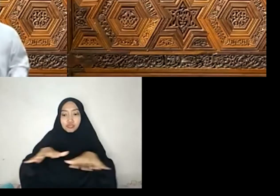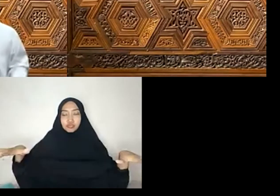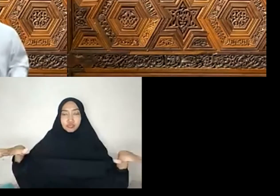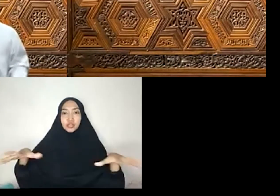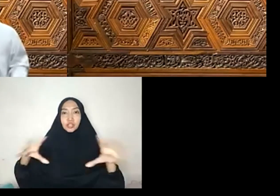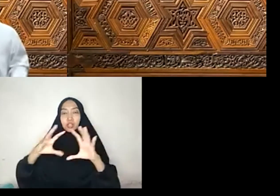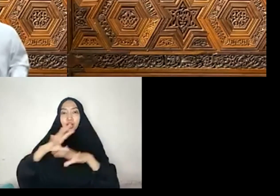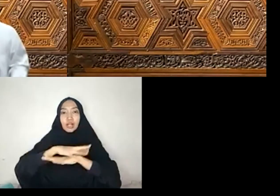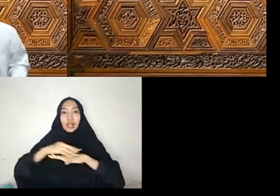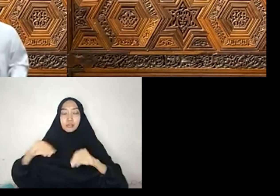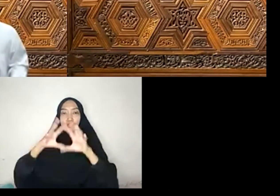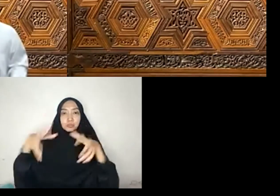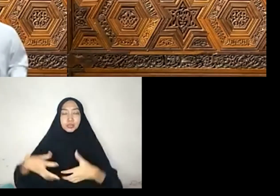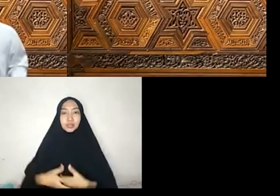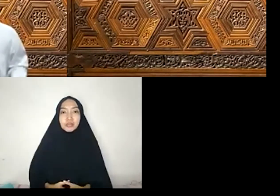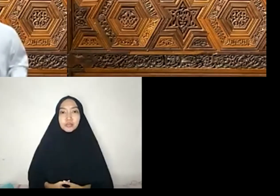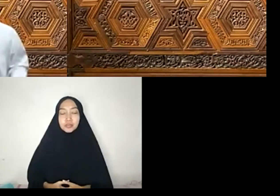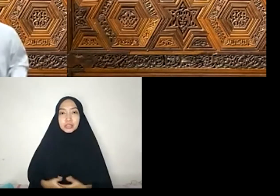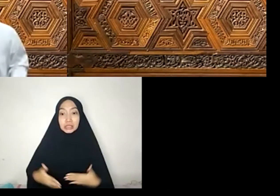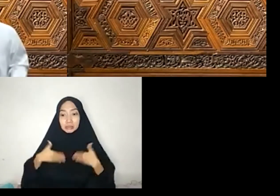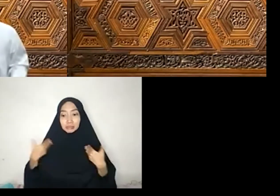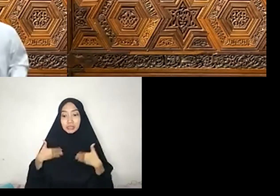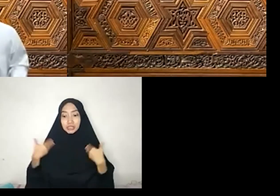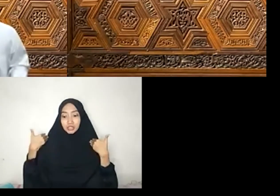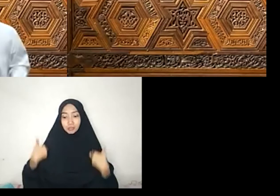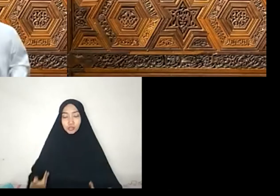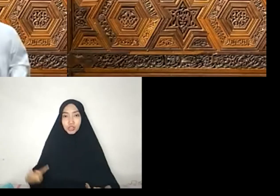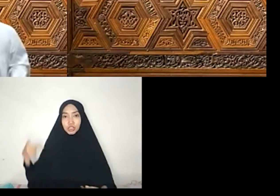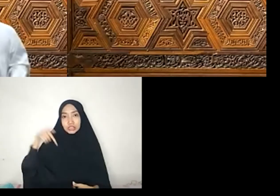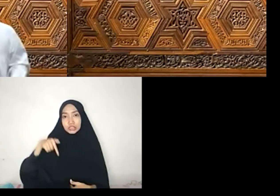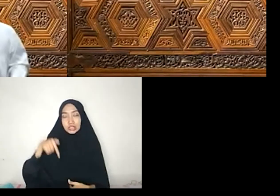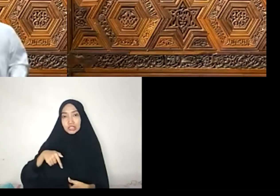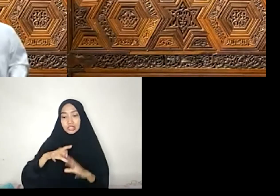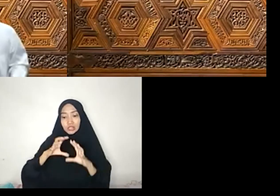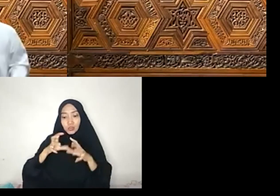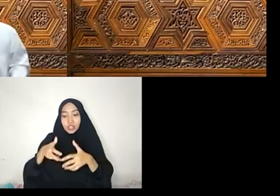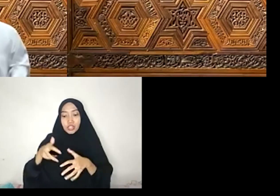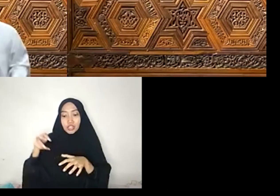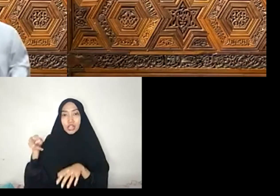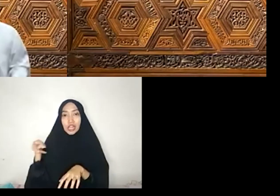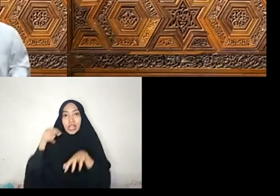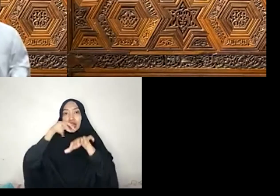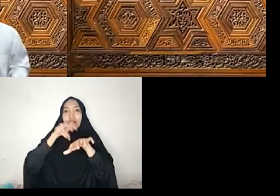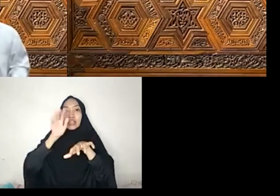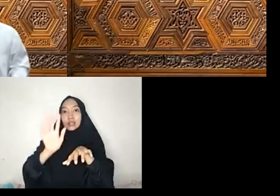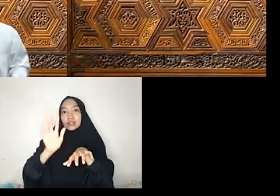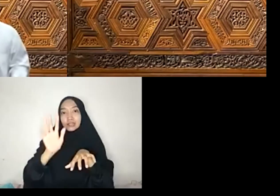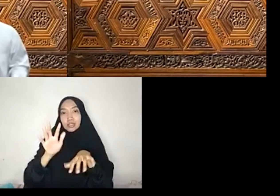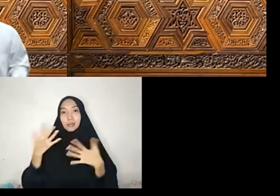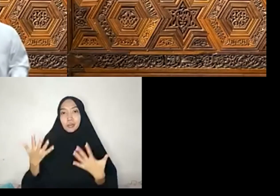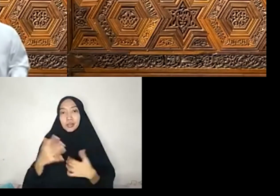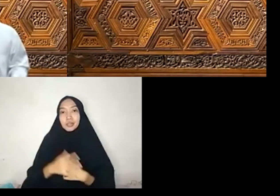kebahagiaan manusia di dunia saat ini dan di akhirat saat nanti Menjadi roh,